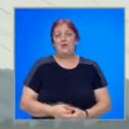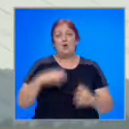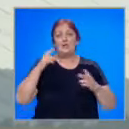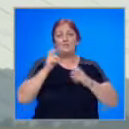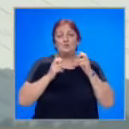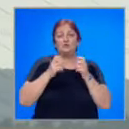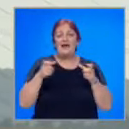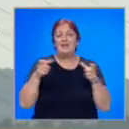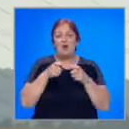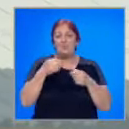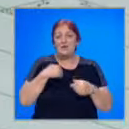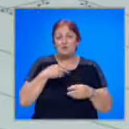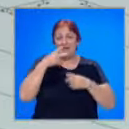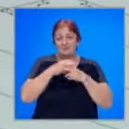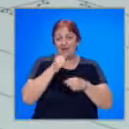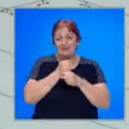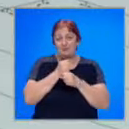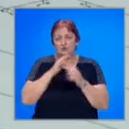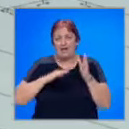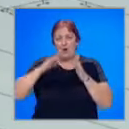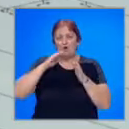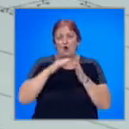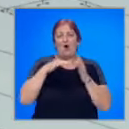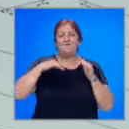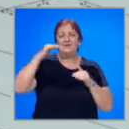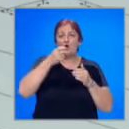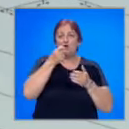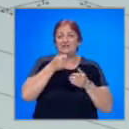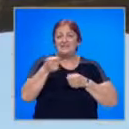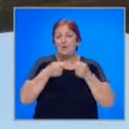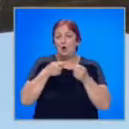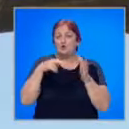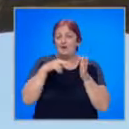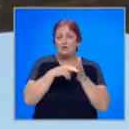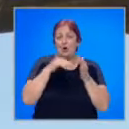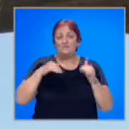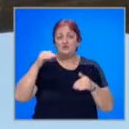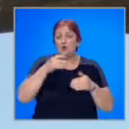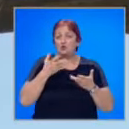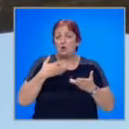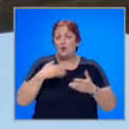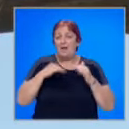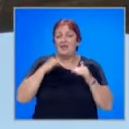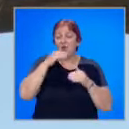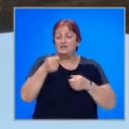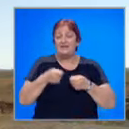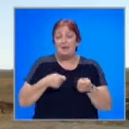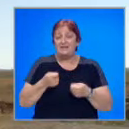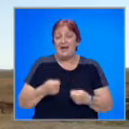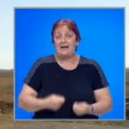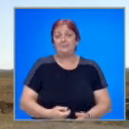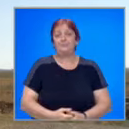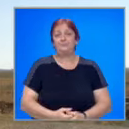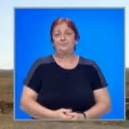Големи индустриални компании у нас спират работа заради рекордно високите цени на борсовия ток. Високи са, защото има недостиг на пазара.